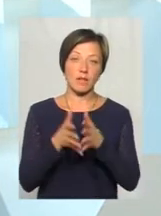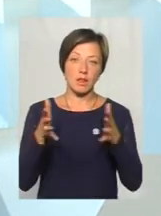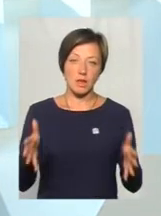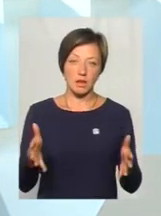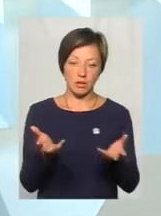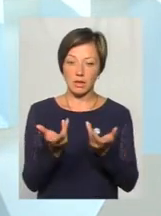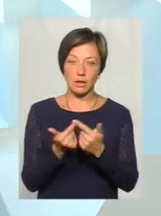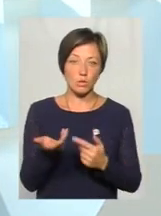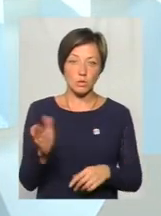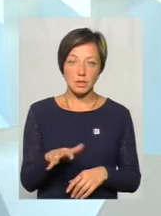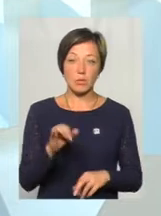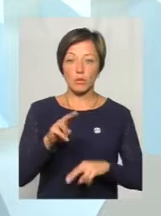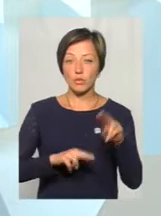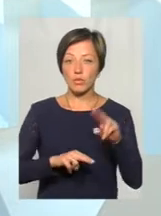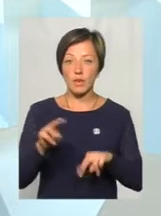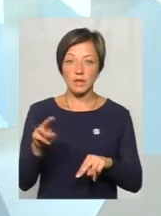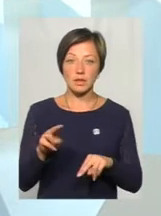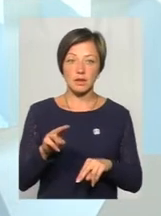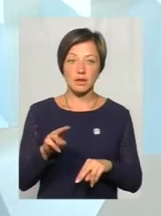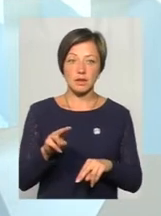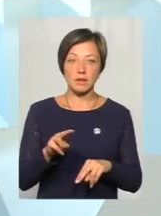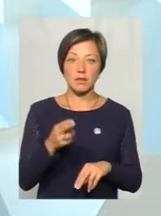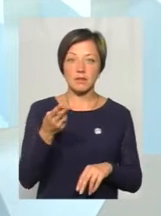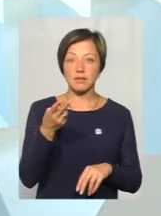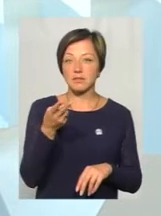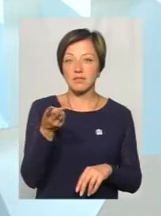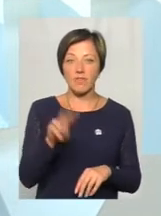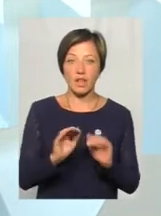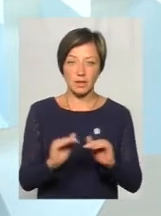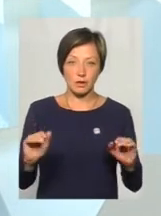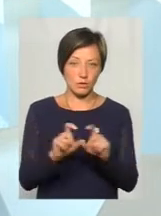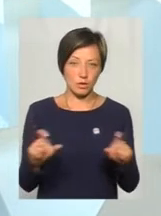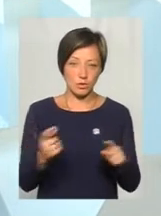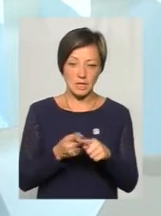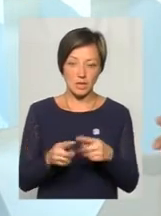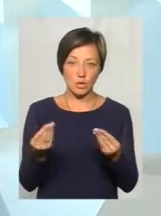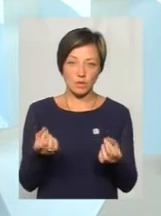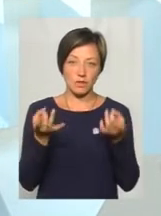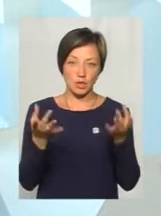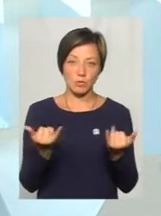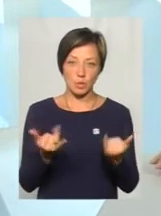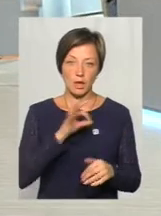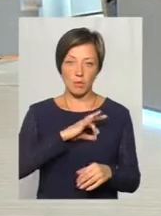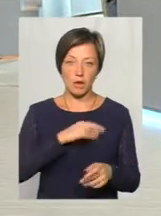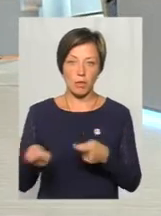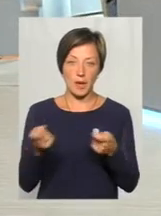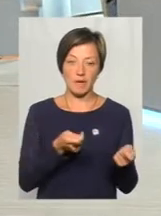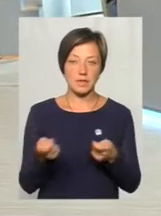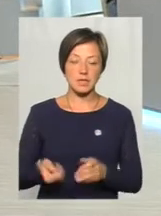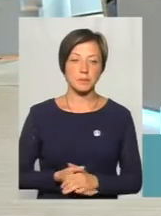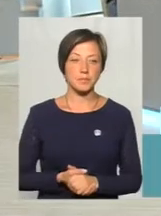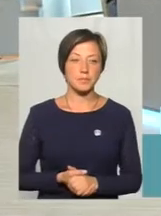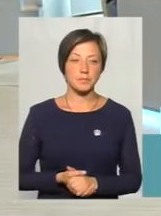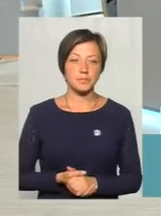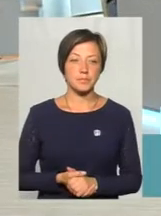кількості, ну і побудувати, як мінімум, в рік два дитячі садочки на такі гроші, які ми витрачаємо сьогодні на пільгові перевезення. Дякую, пана